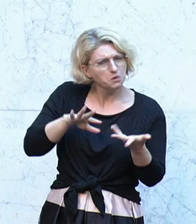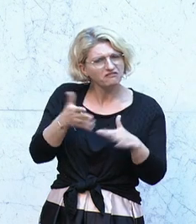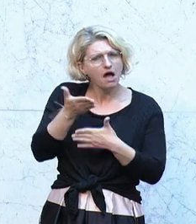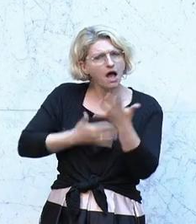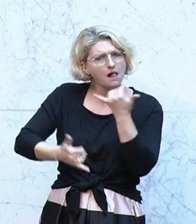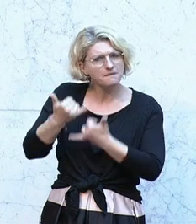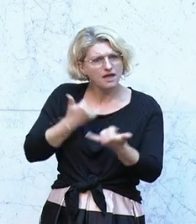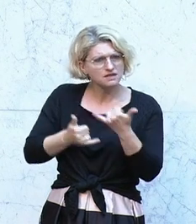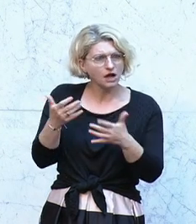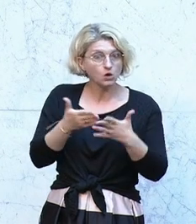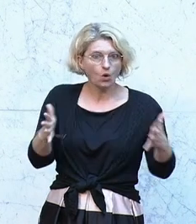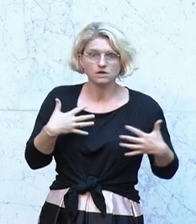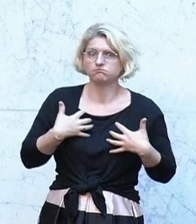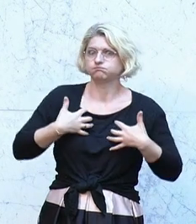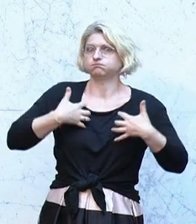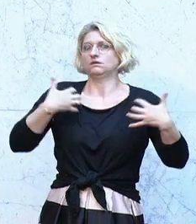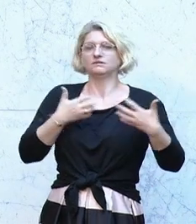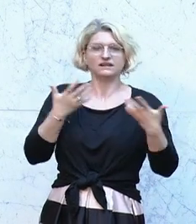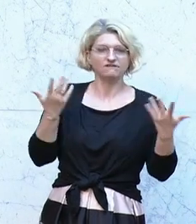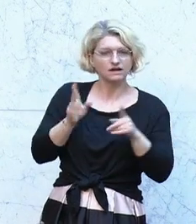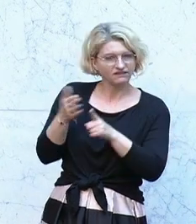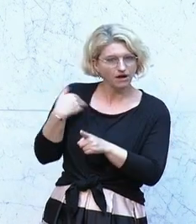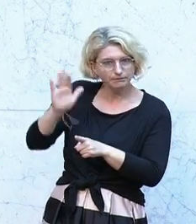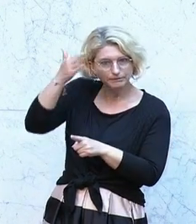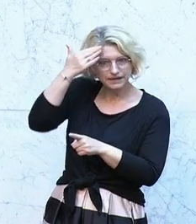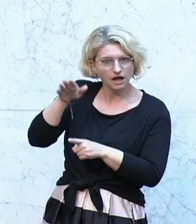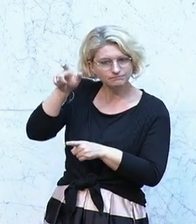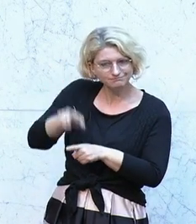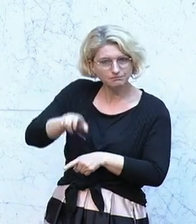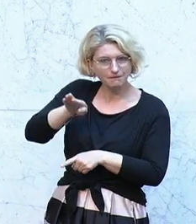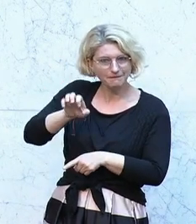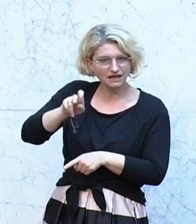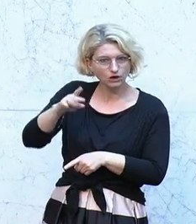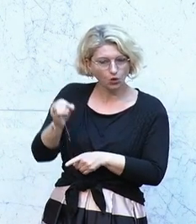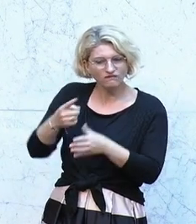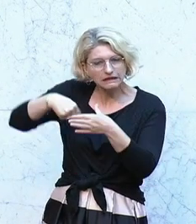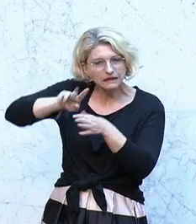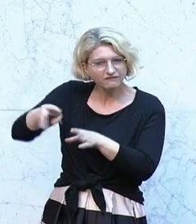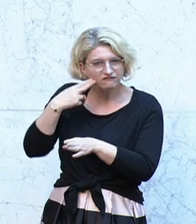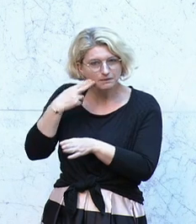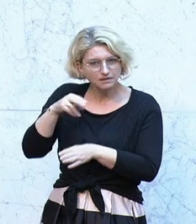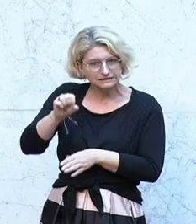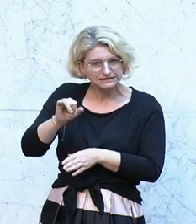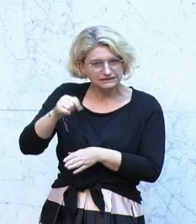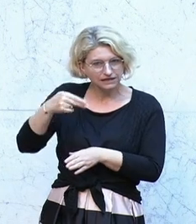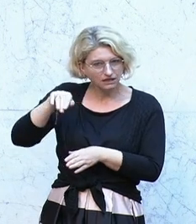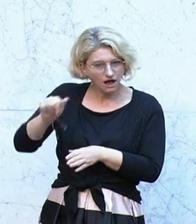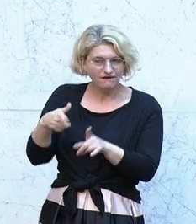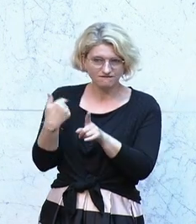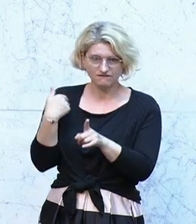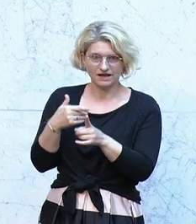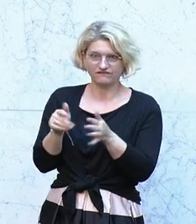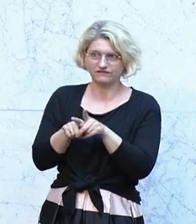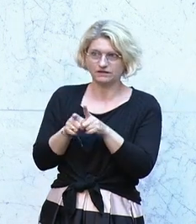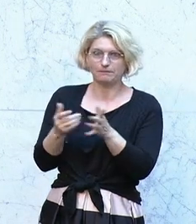Jahr, als bekannt wurde, dass Benko ein ganzes System in der Signa aufgebaut hat, um zu vermeiden, dass